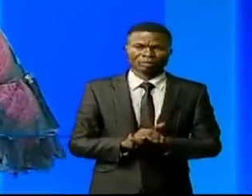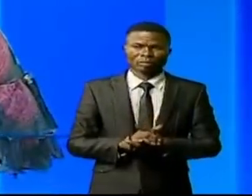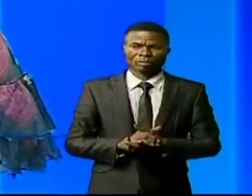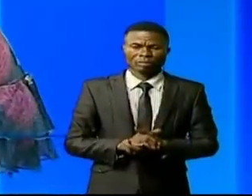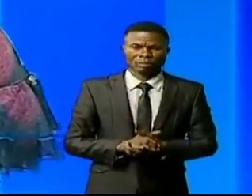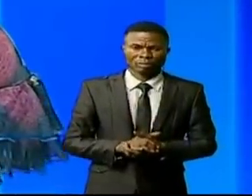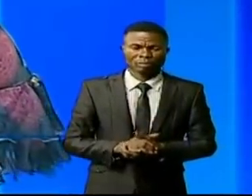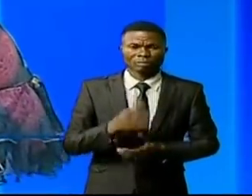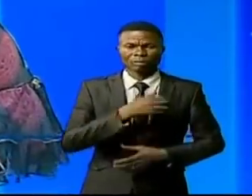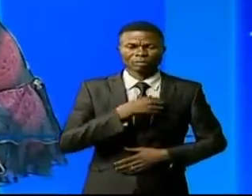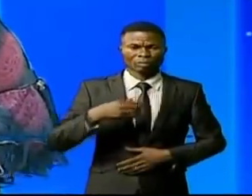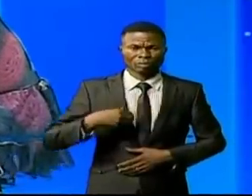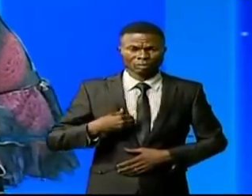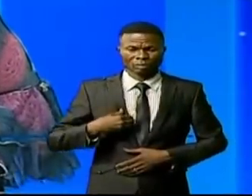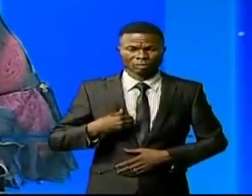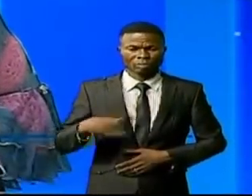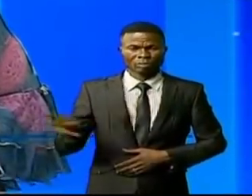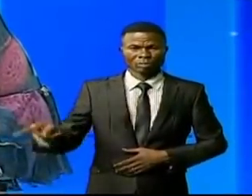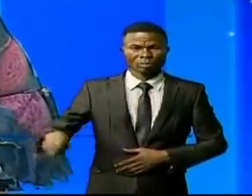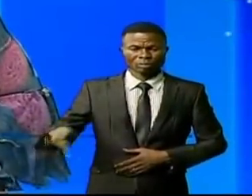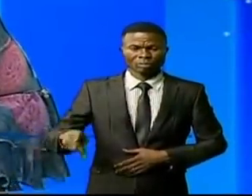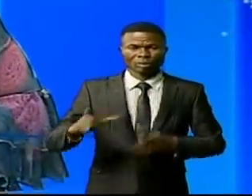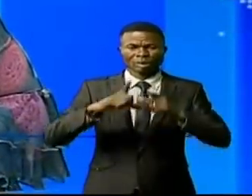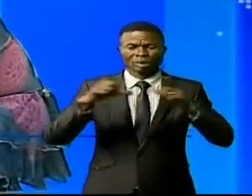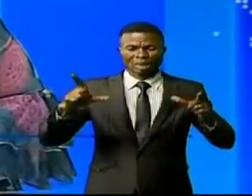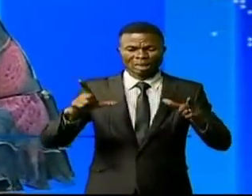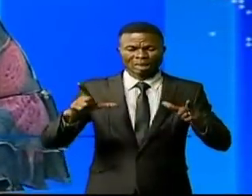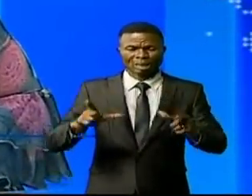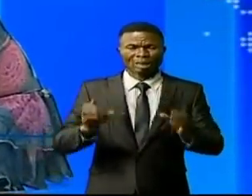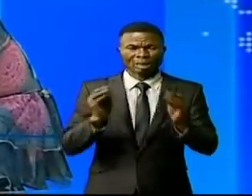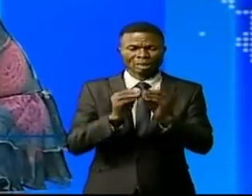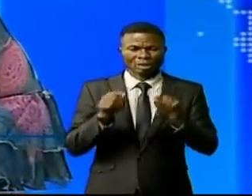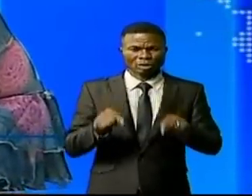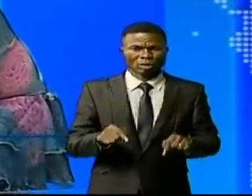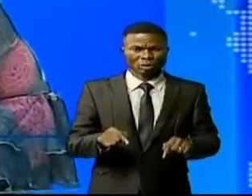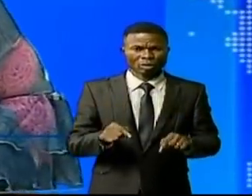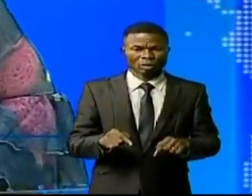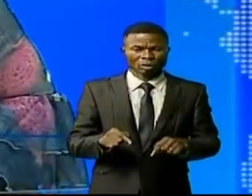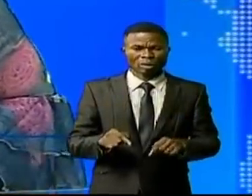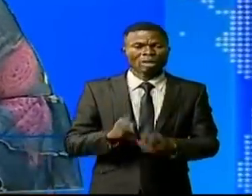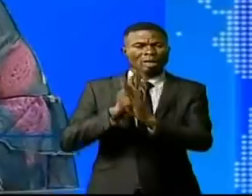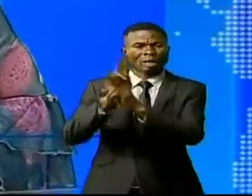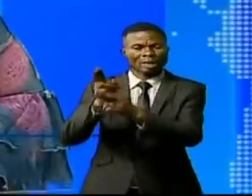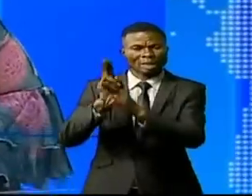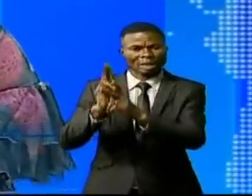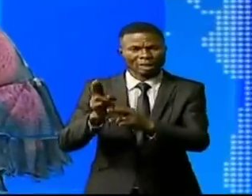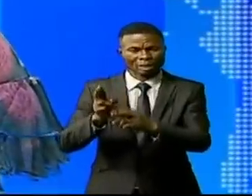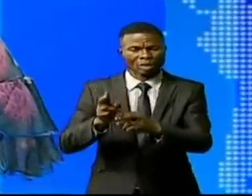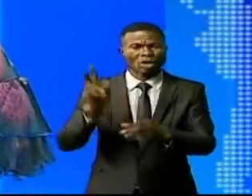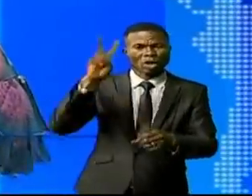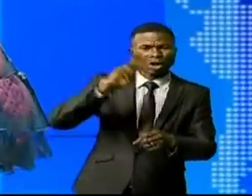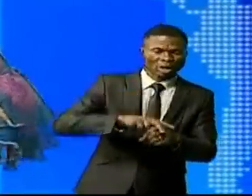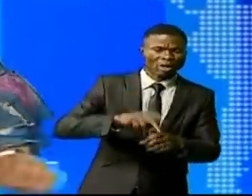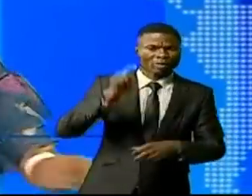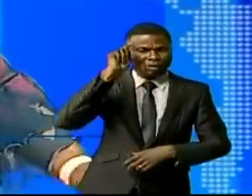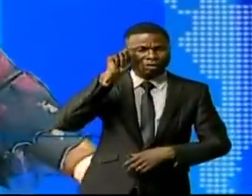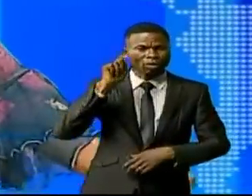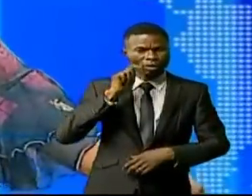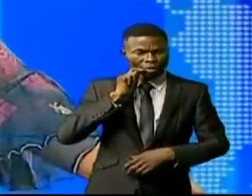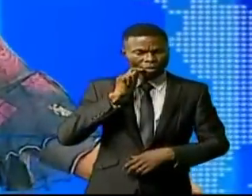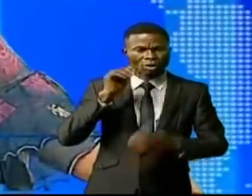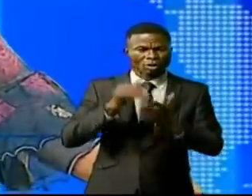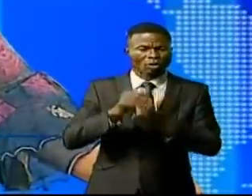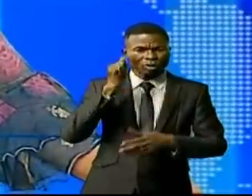Les femmes de la suraison des Grands Lacs se sont réunies aujourd'hui pour faire l'état des lieux des violences sexuelles basées